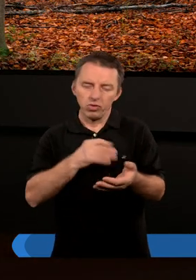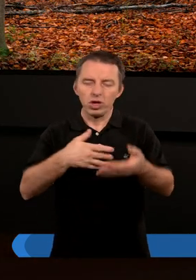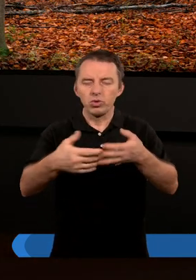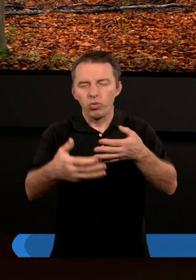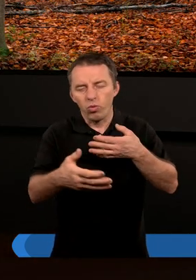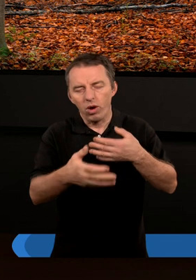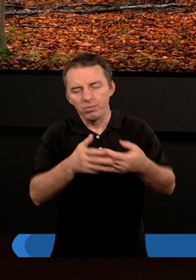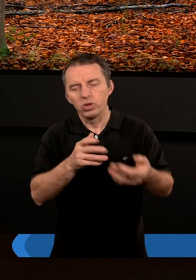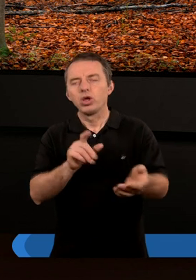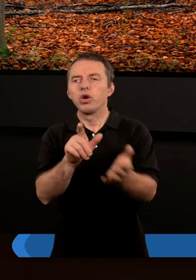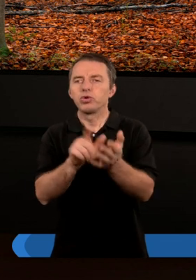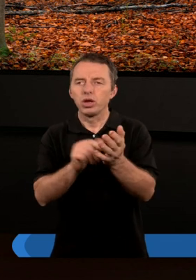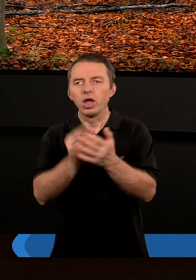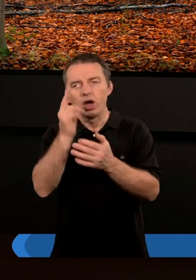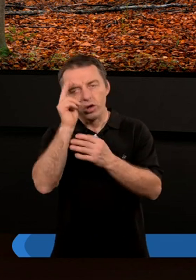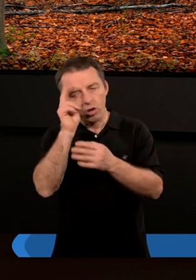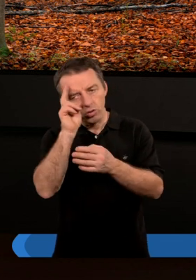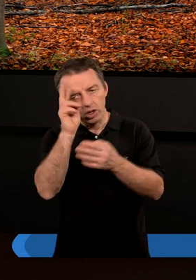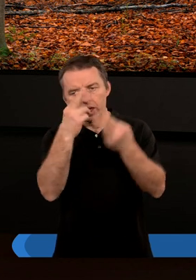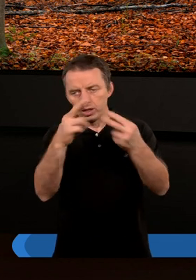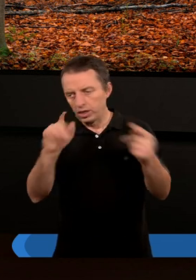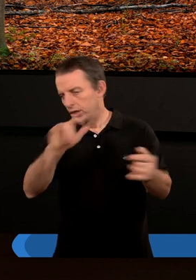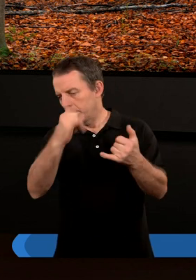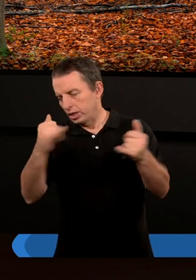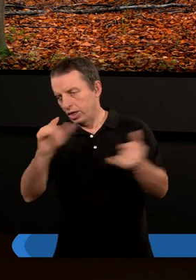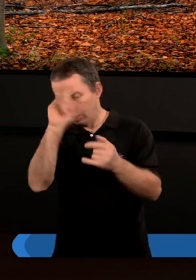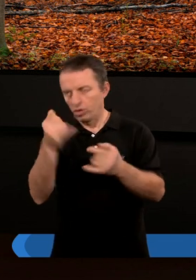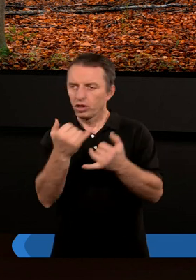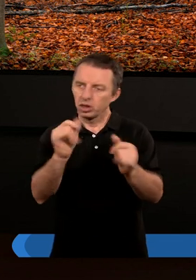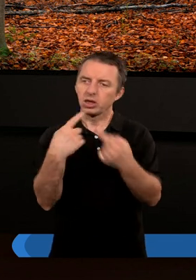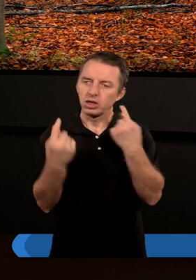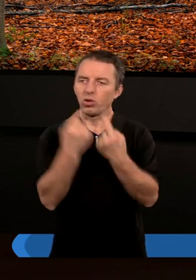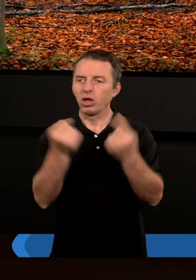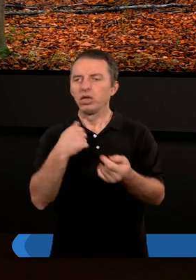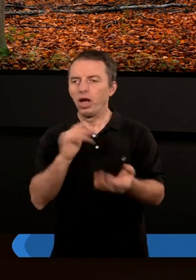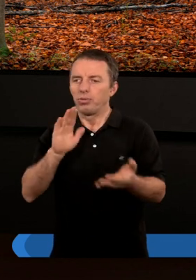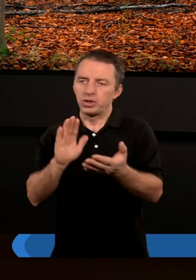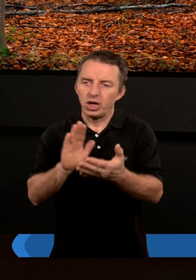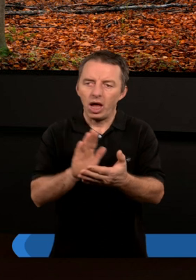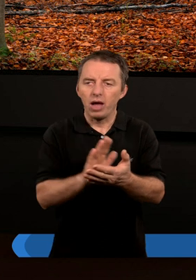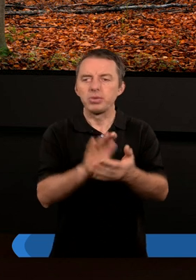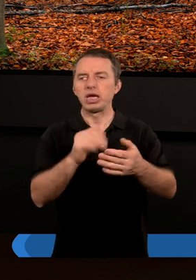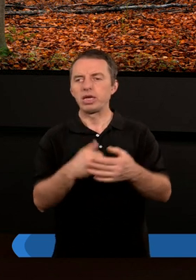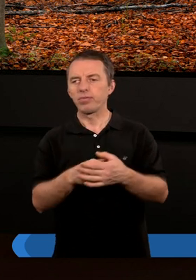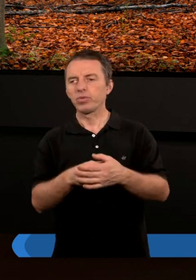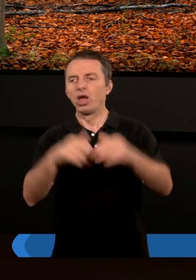słabości też często rozumiemy innych ludzi, którzy błądzą. Ja przynajmniej